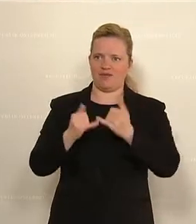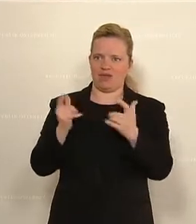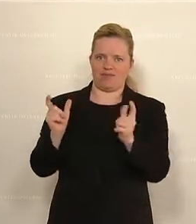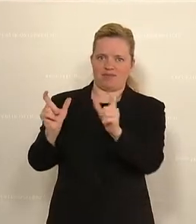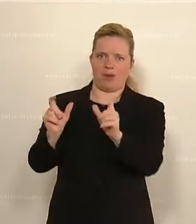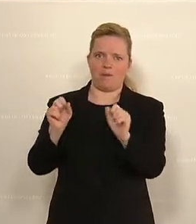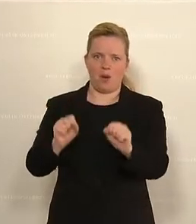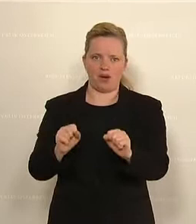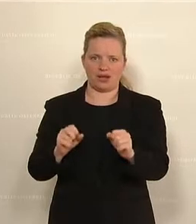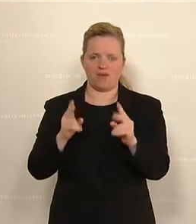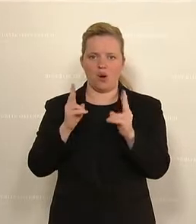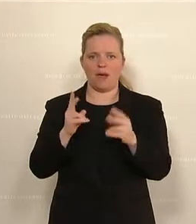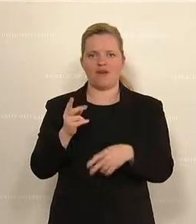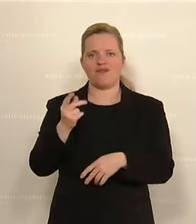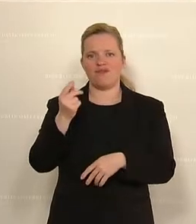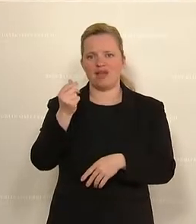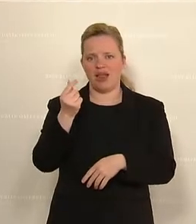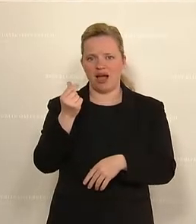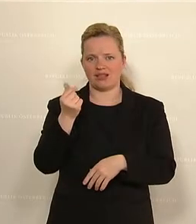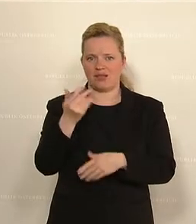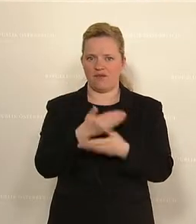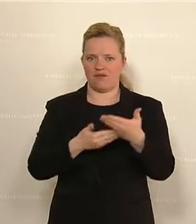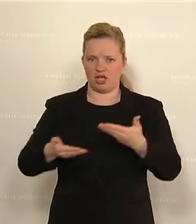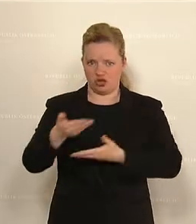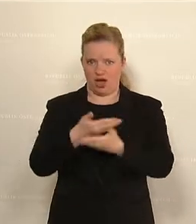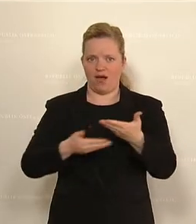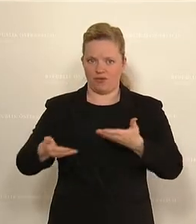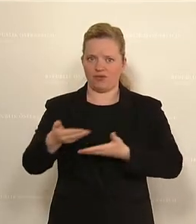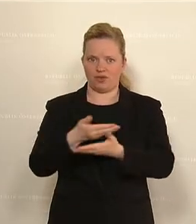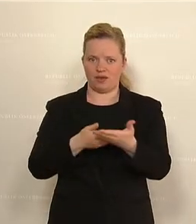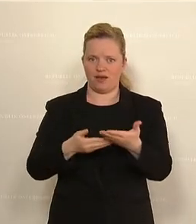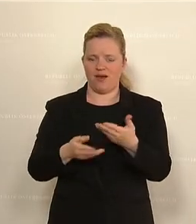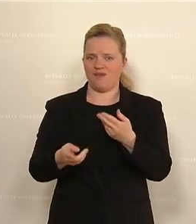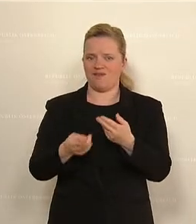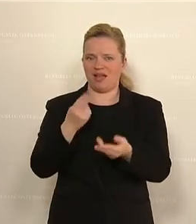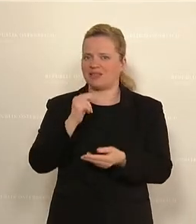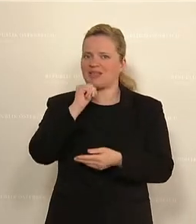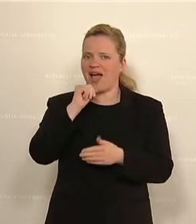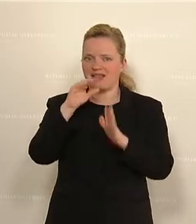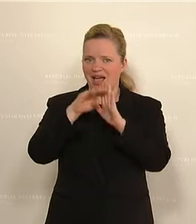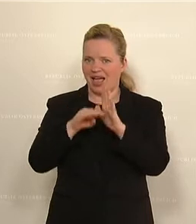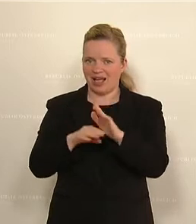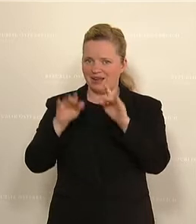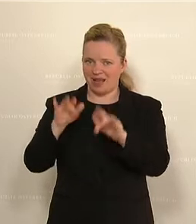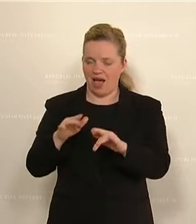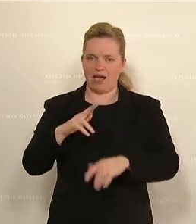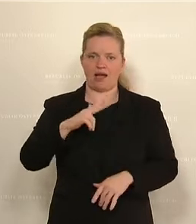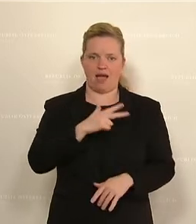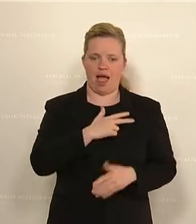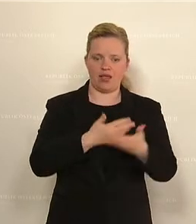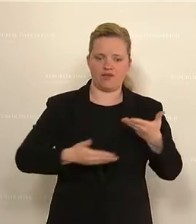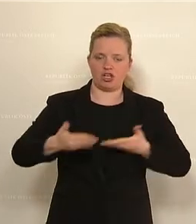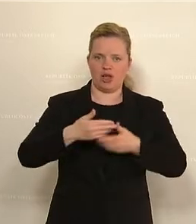die Finanzwirtschaft, die ja fast gar keine Regeln besitzt, die Realwirtschaft